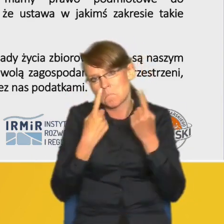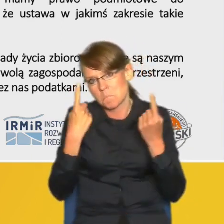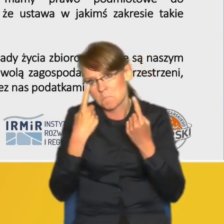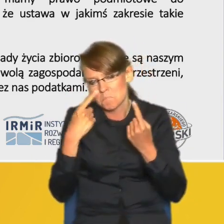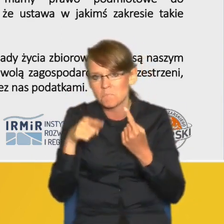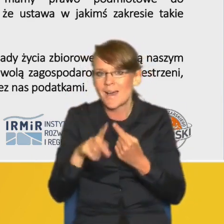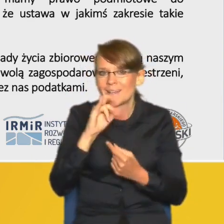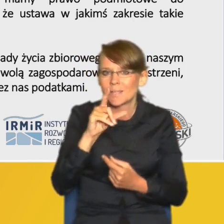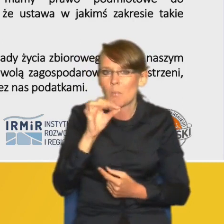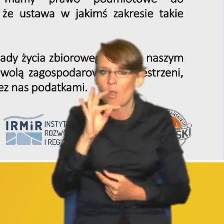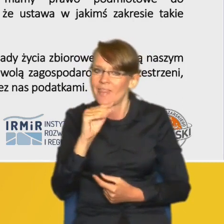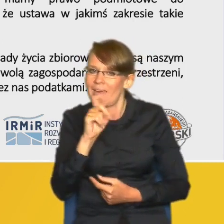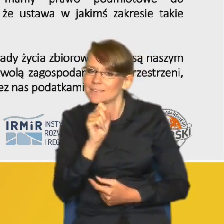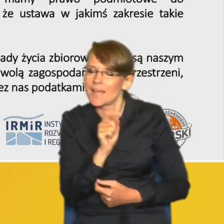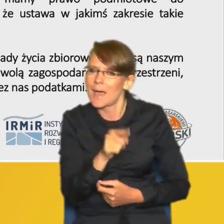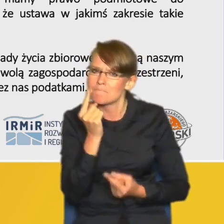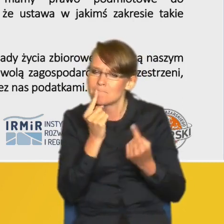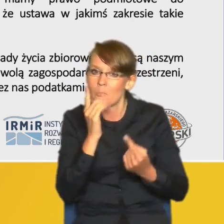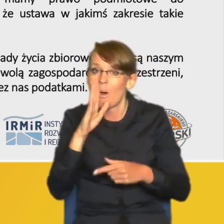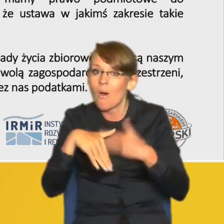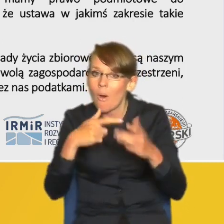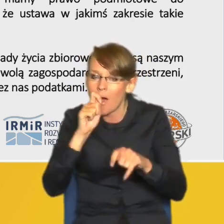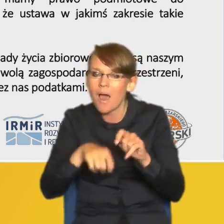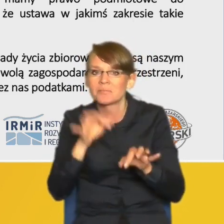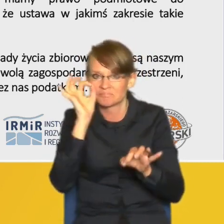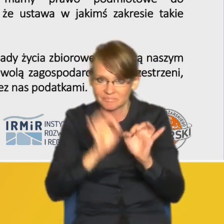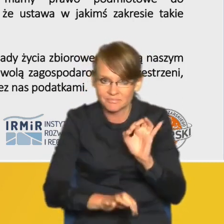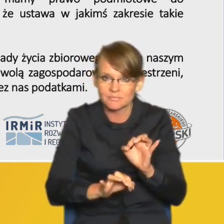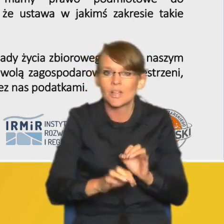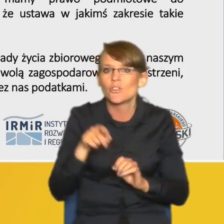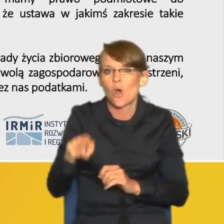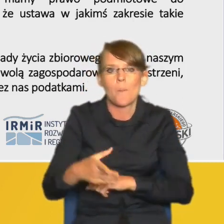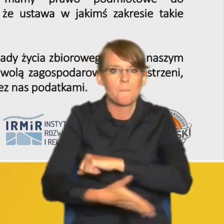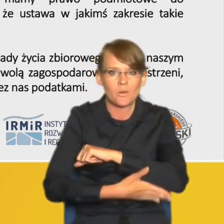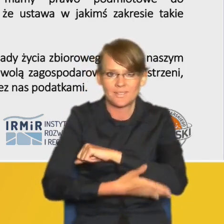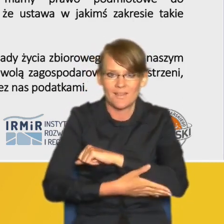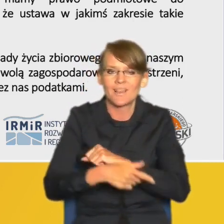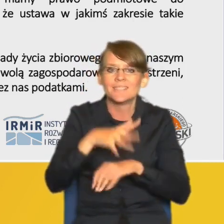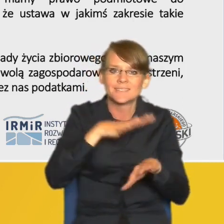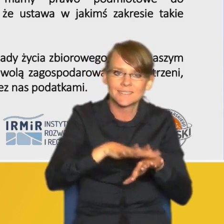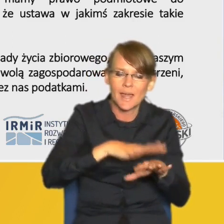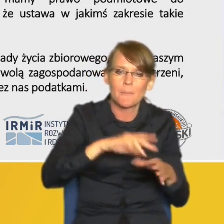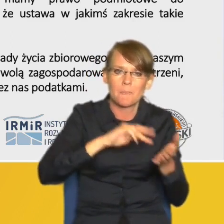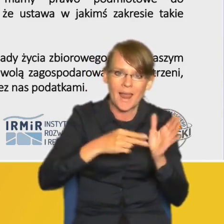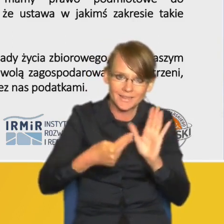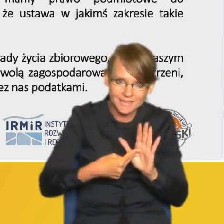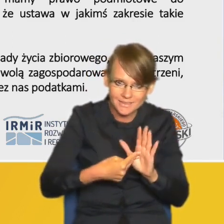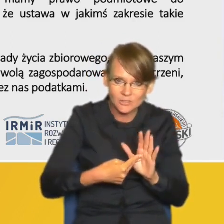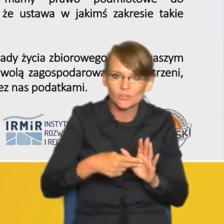w tych badaniach się sprawdziła że jest to jeden z podstawowych elementów systemu planistycznego który